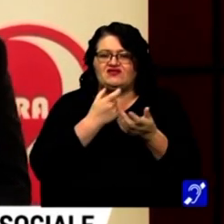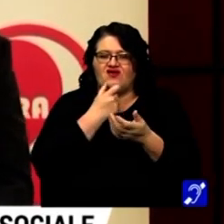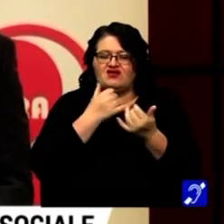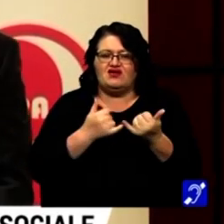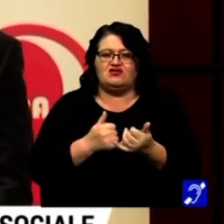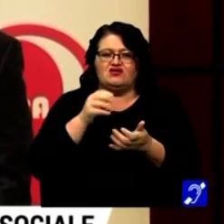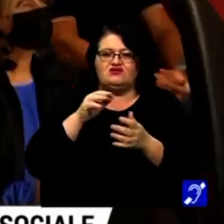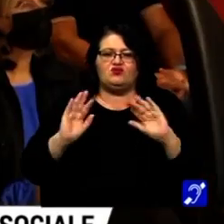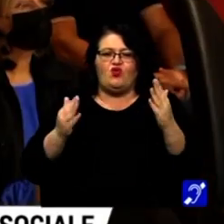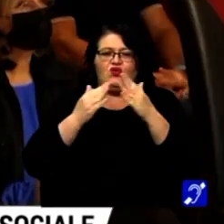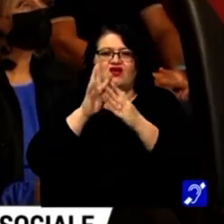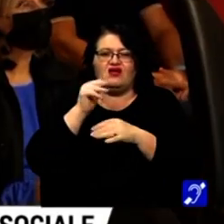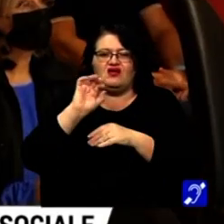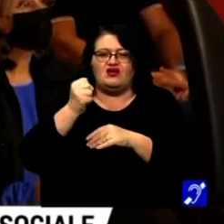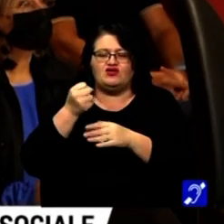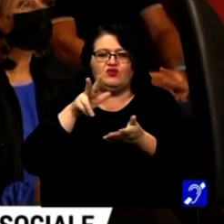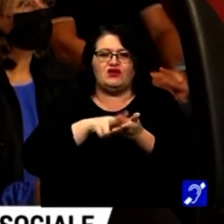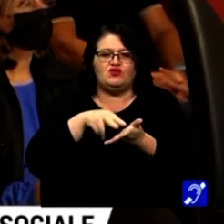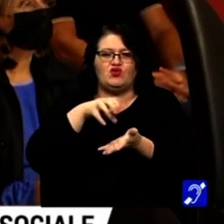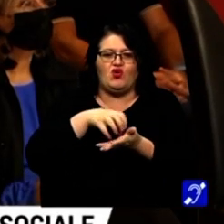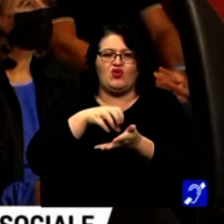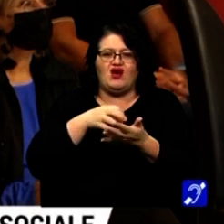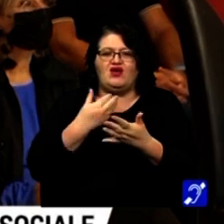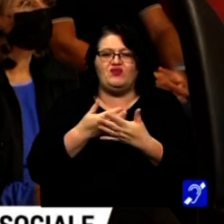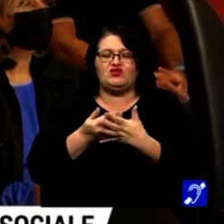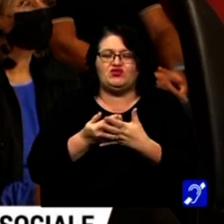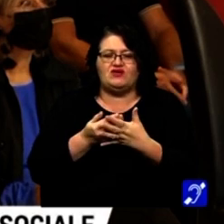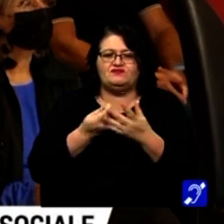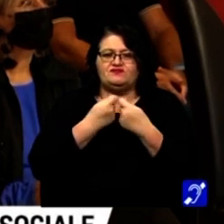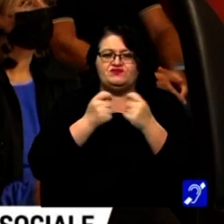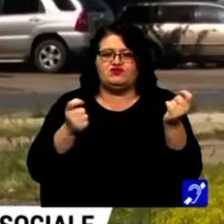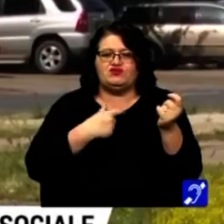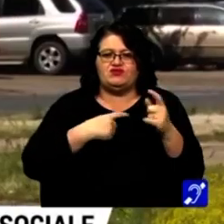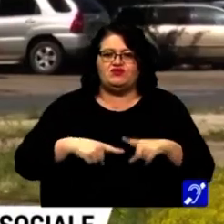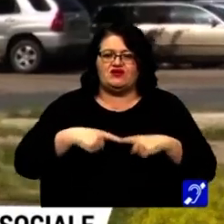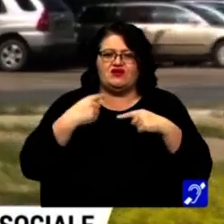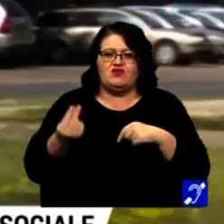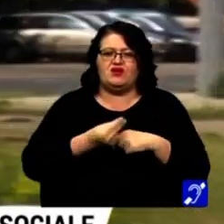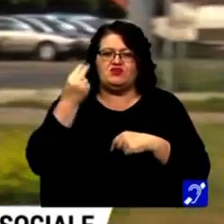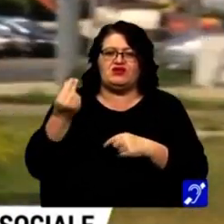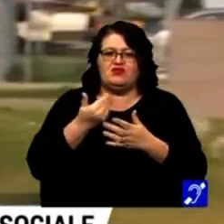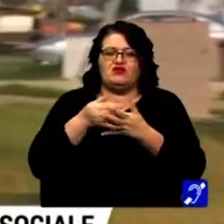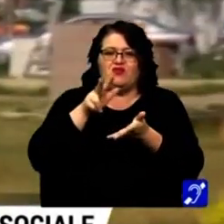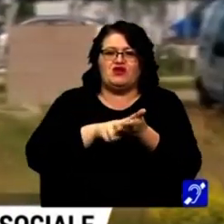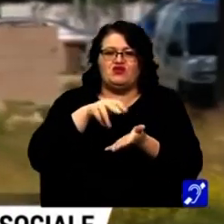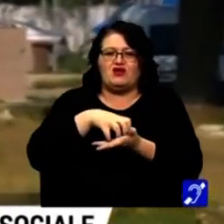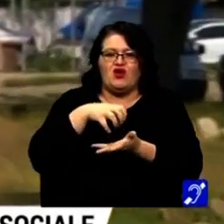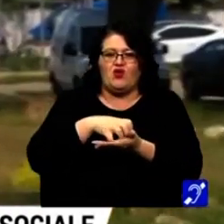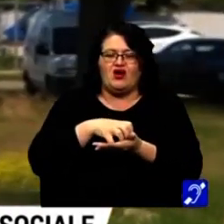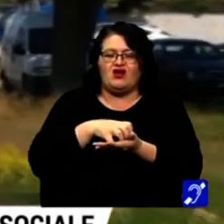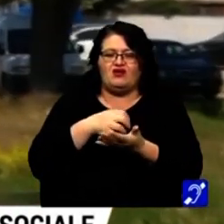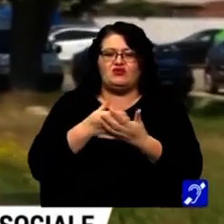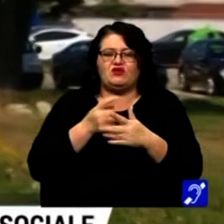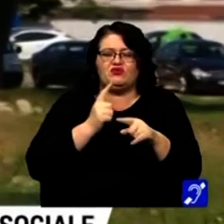aici la Colinele Recaș, unor branduri locale pentru ca cu toții să putem trăi mai bine, pentru ca brandurile locale, pentru ca